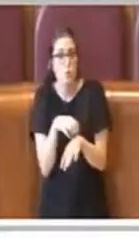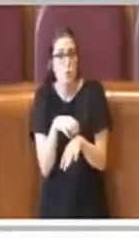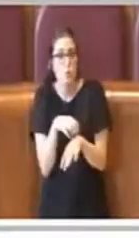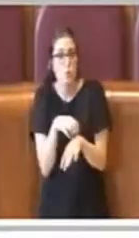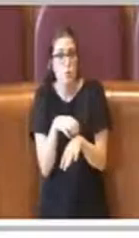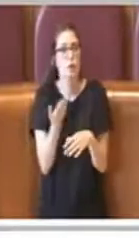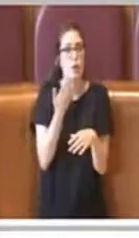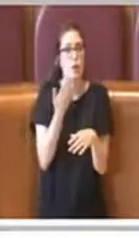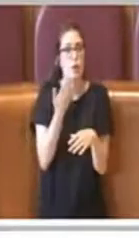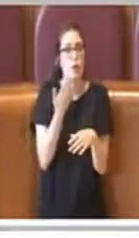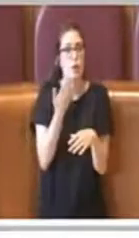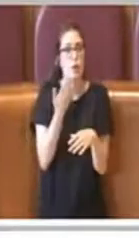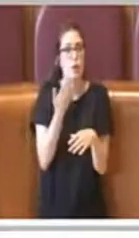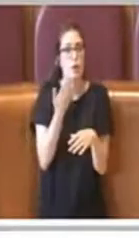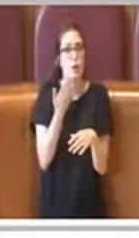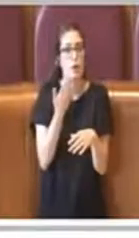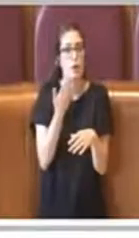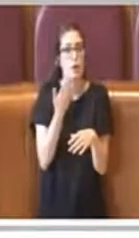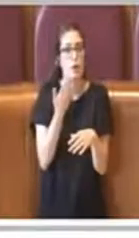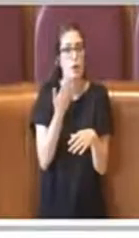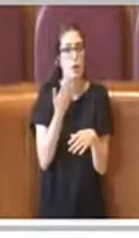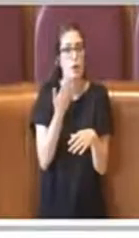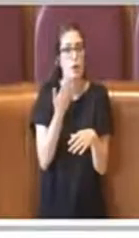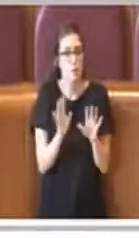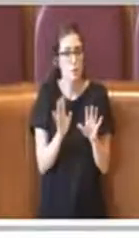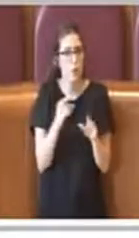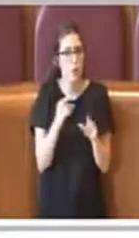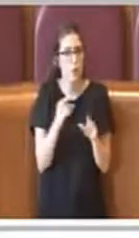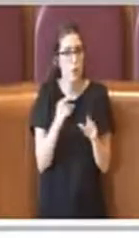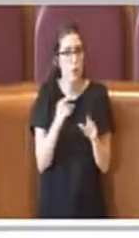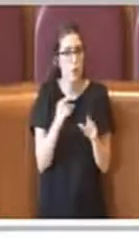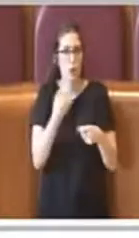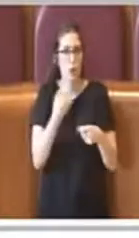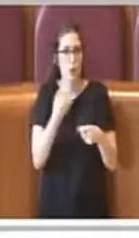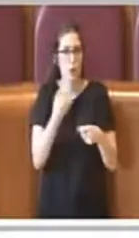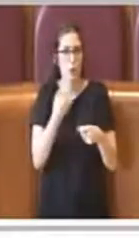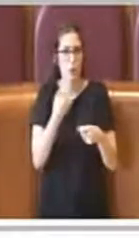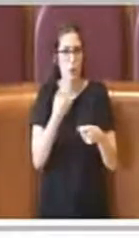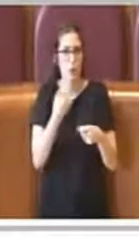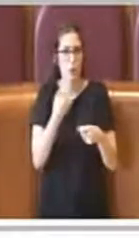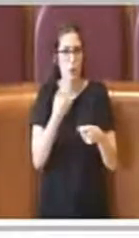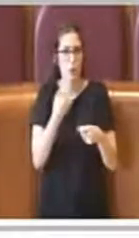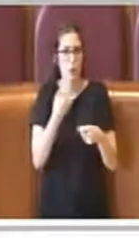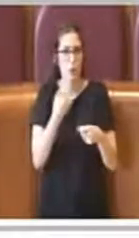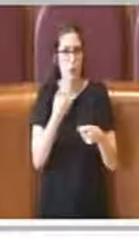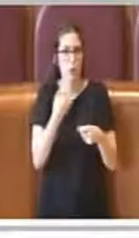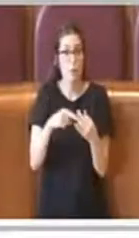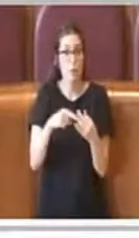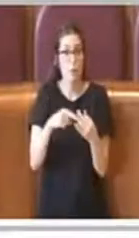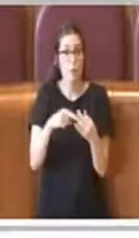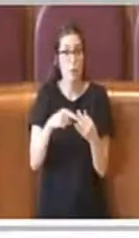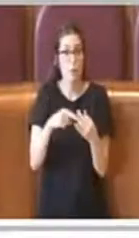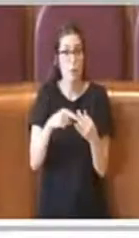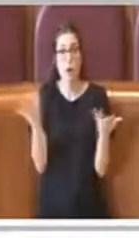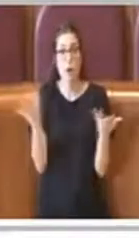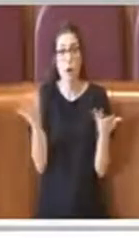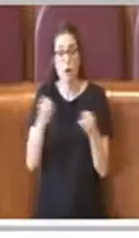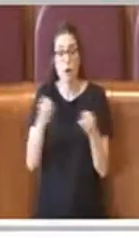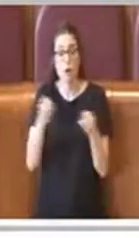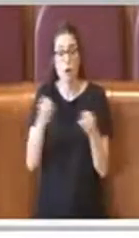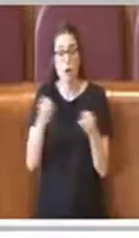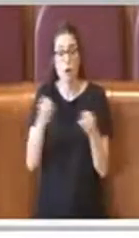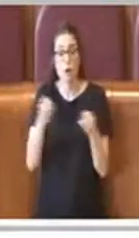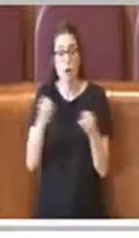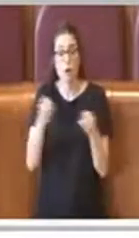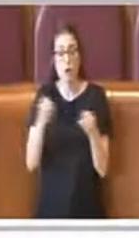precedente consulta con il precedente Presidente continua ad operare normalmente e quindi di fatto non ci sono